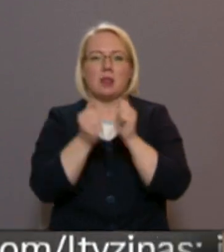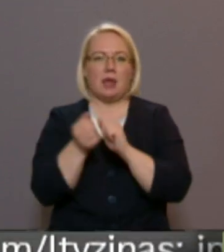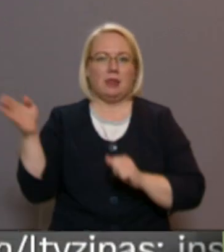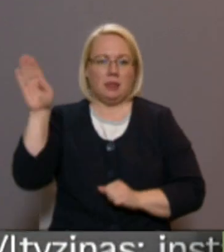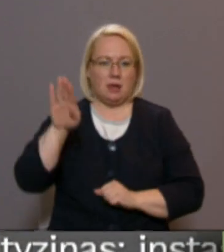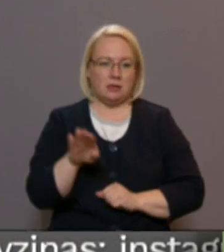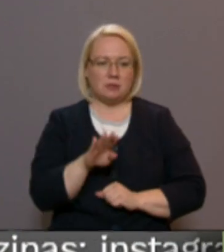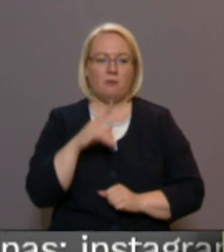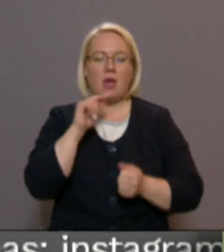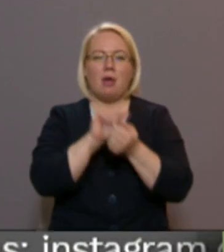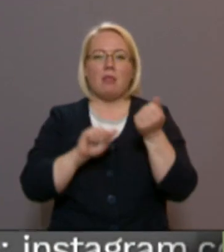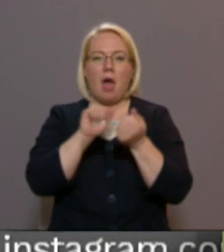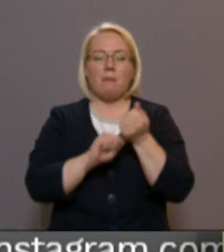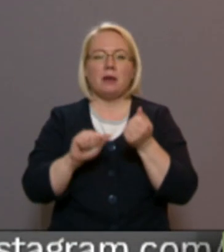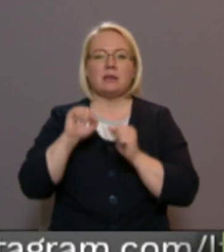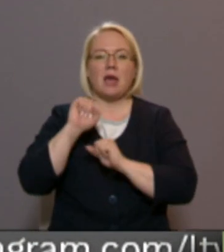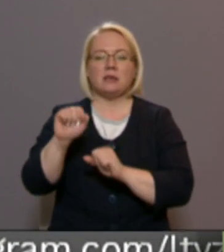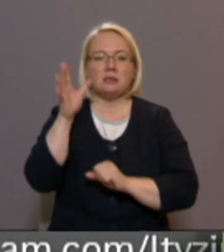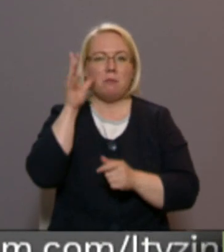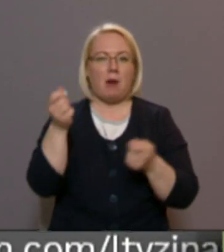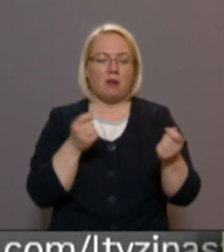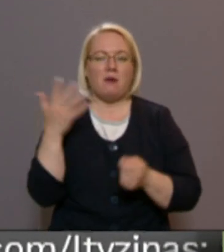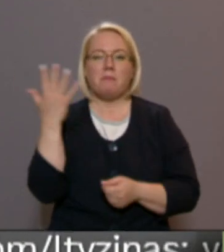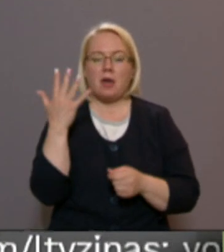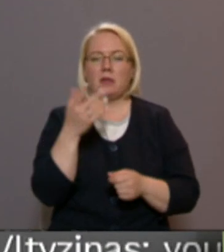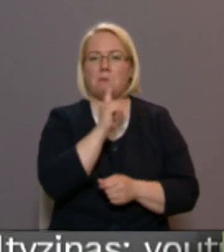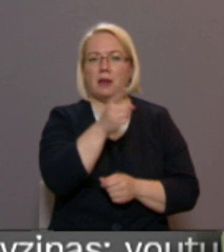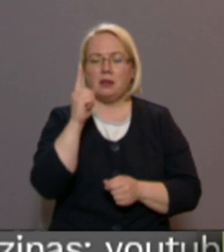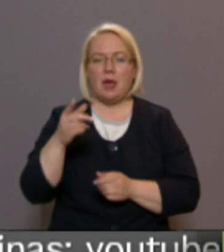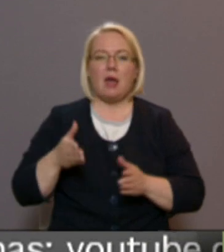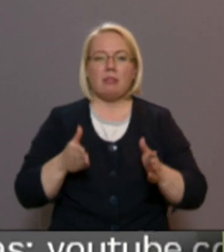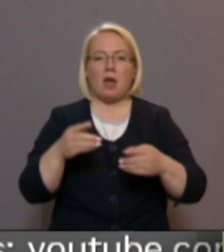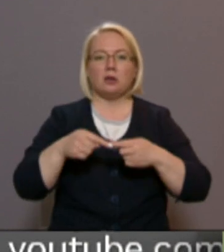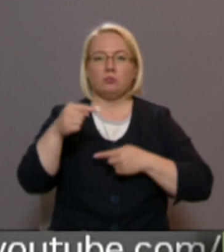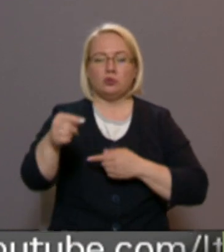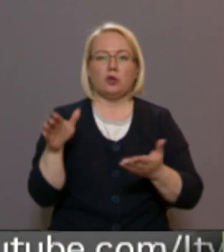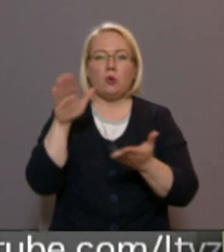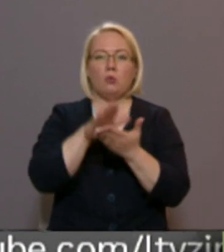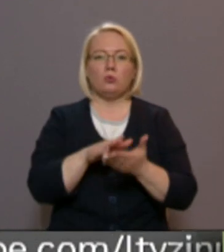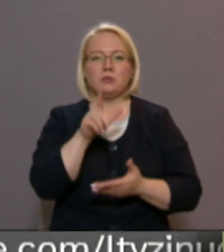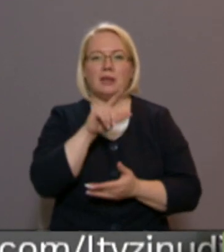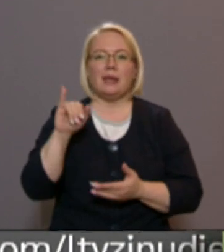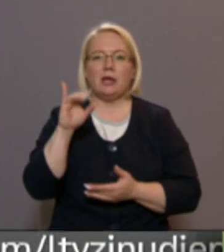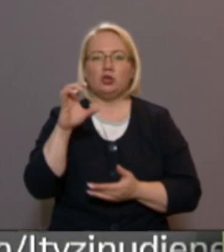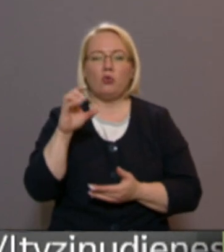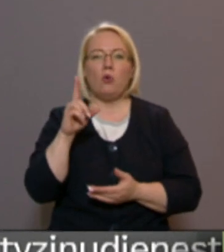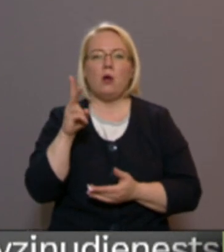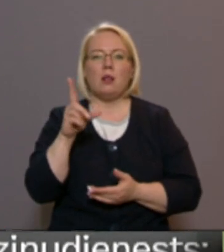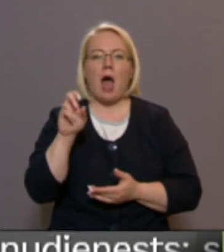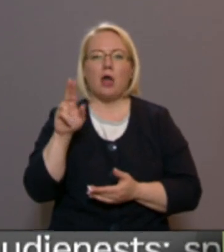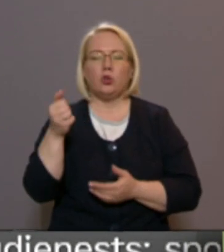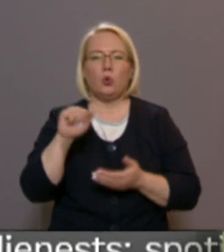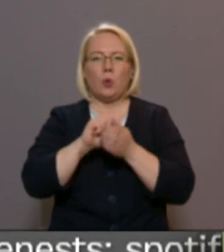Dabas aizsardzības pārvalde piekdienas pēcpusdienā brīdināja, ka tā, posmā, kas ved uz līķu laņģu klindīm priekuļu novadā,